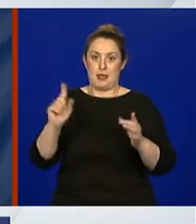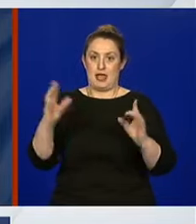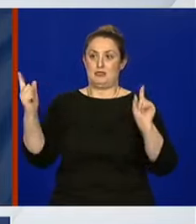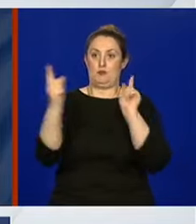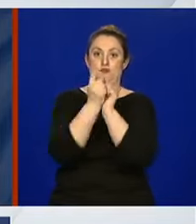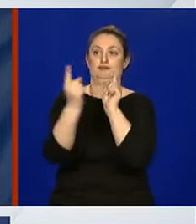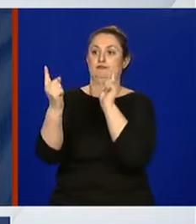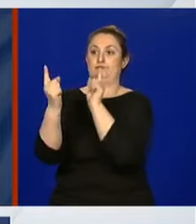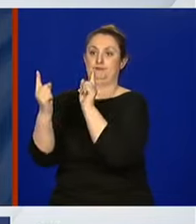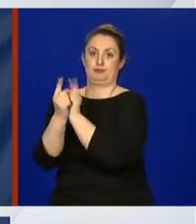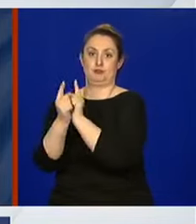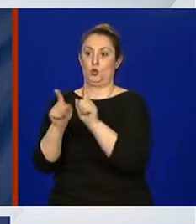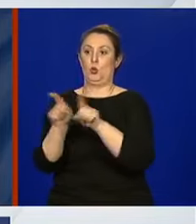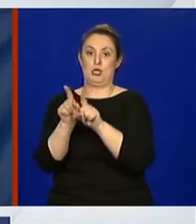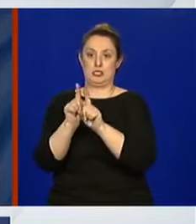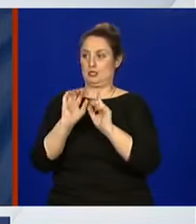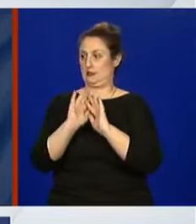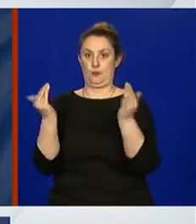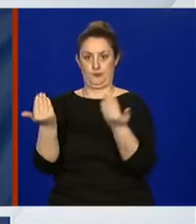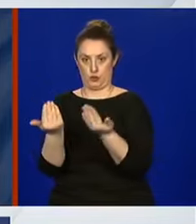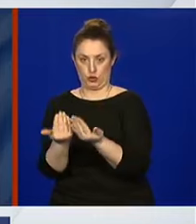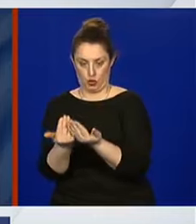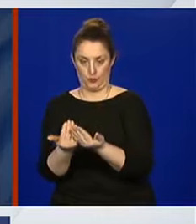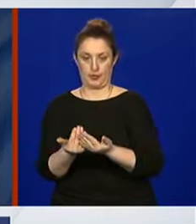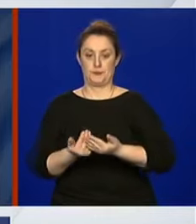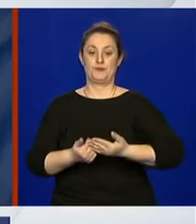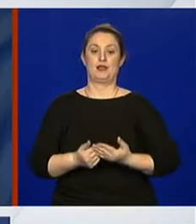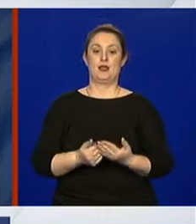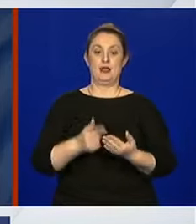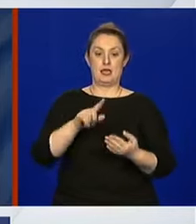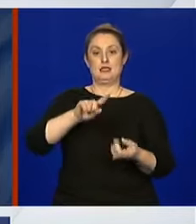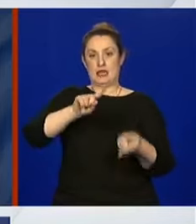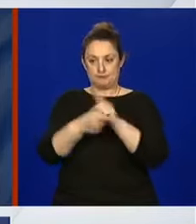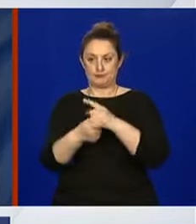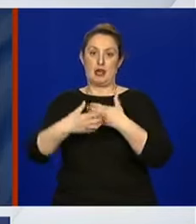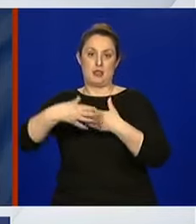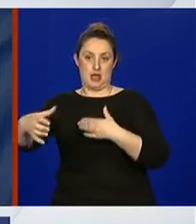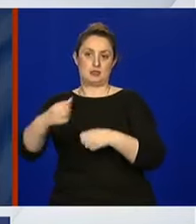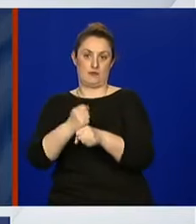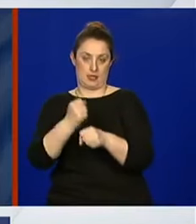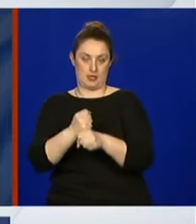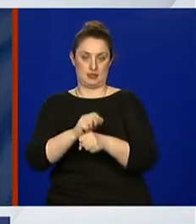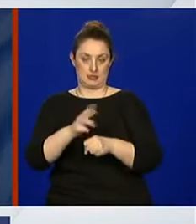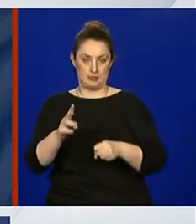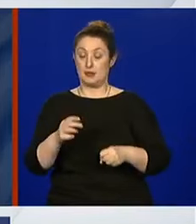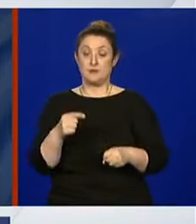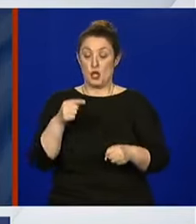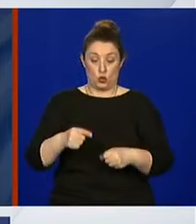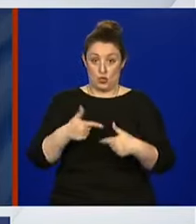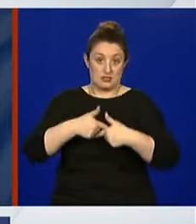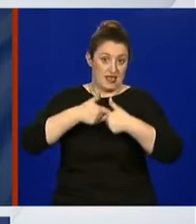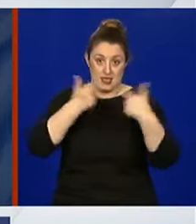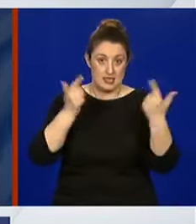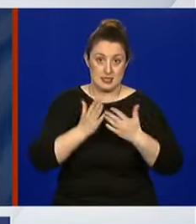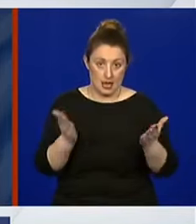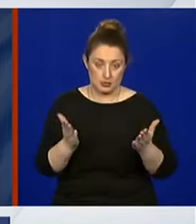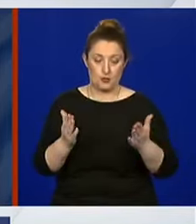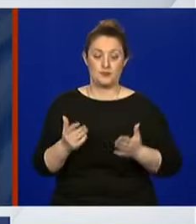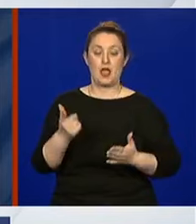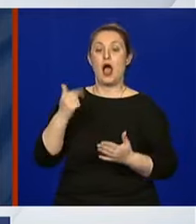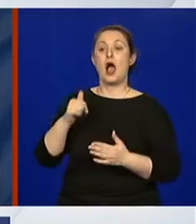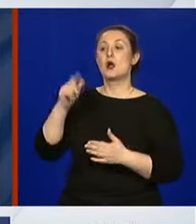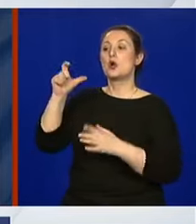u istoj prostoriji i priprema za nastavak smjene. Prema tome, tu je sve i jasno. Ako je kolega Capak nešto